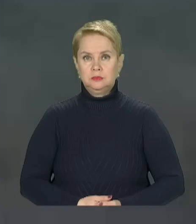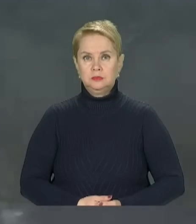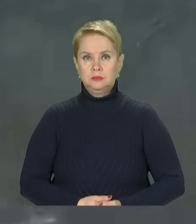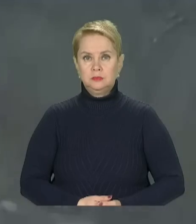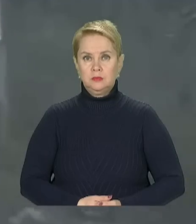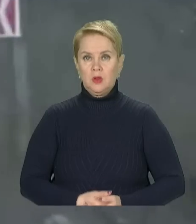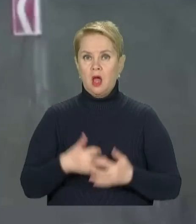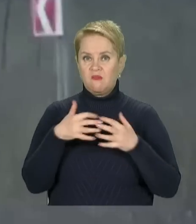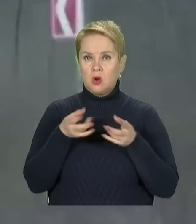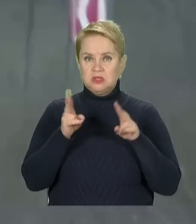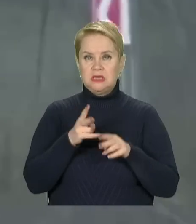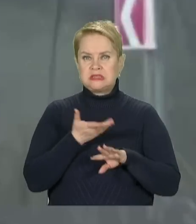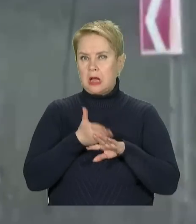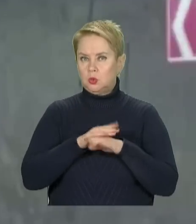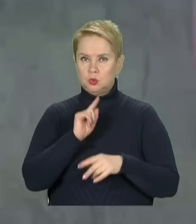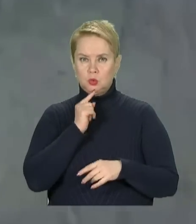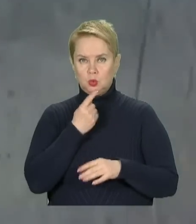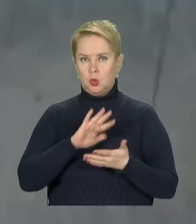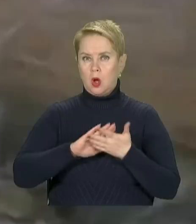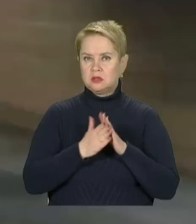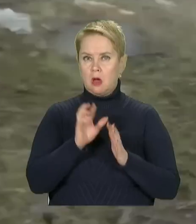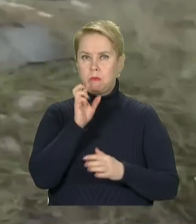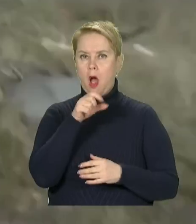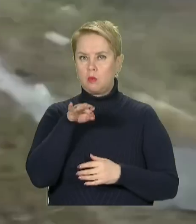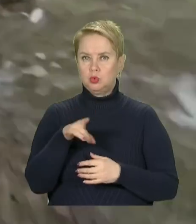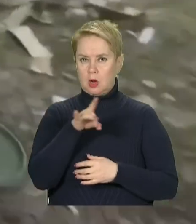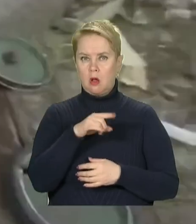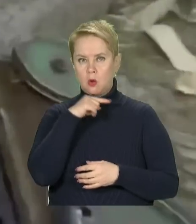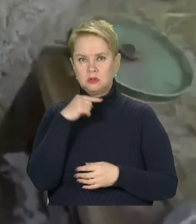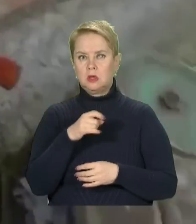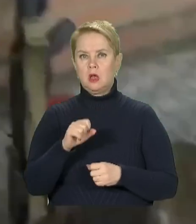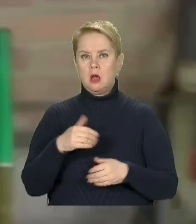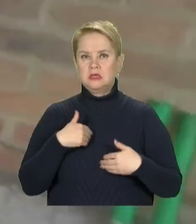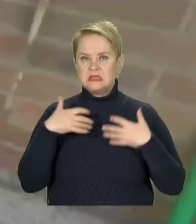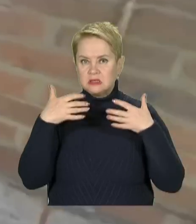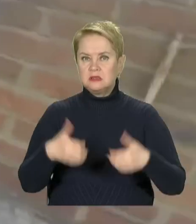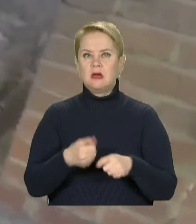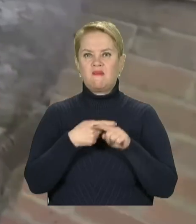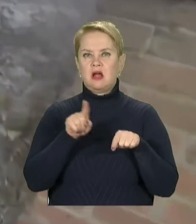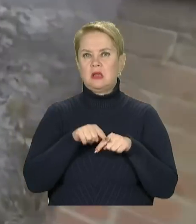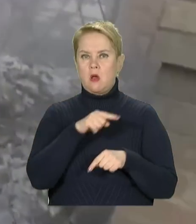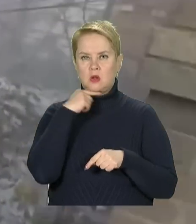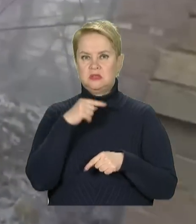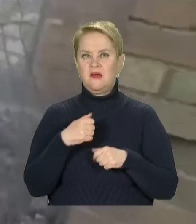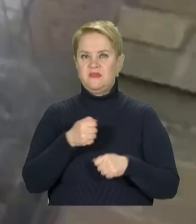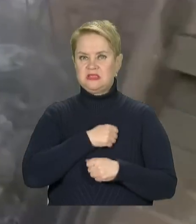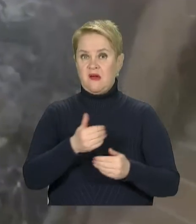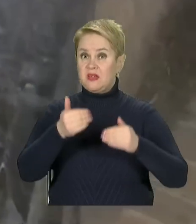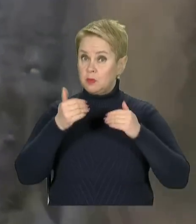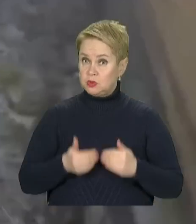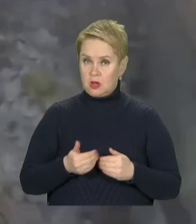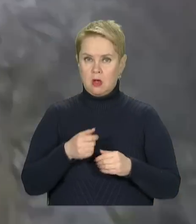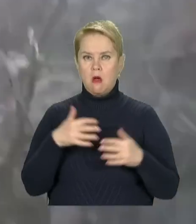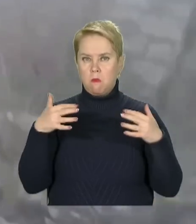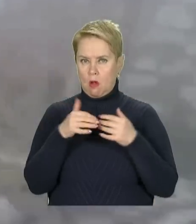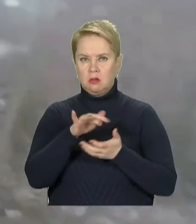На фронті лишається складної ситуації в районі Бахмута. Окупант атакує, намагається змусити українські війська відступити від міста.